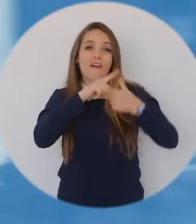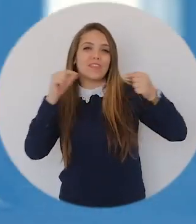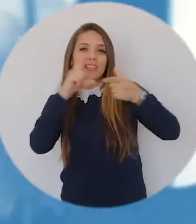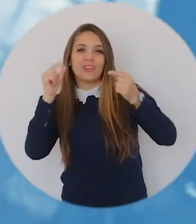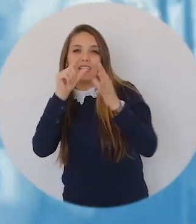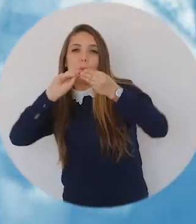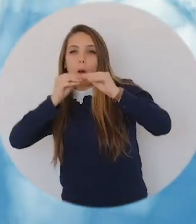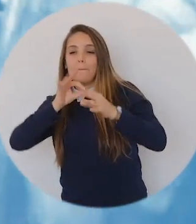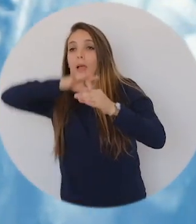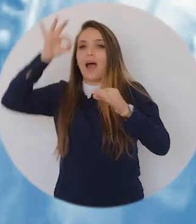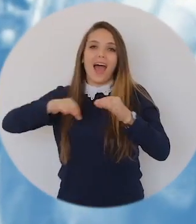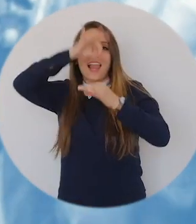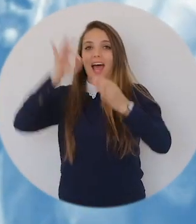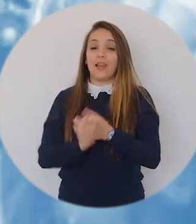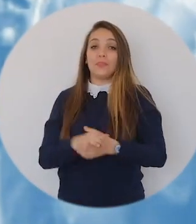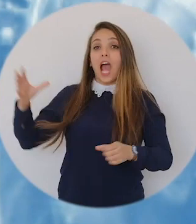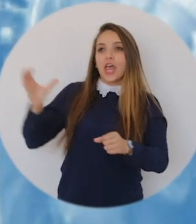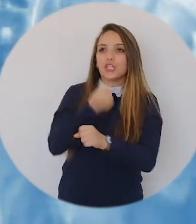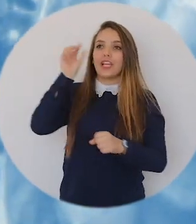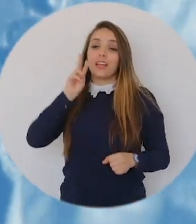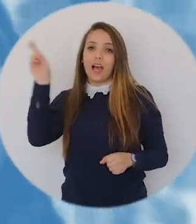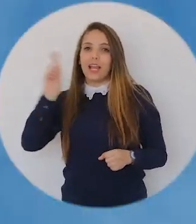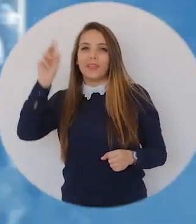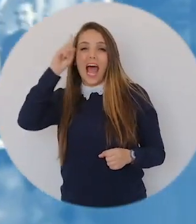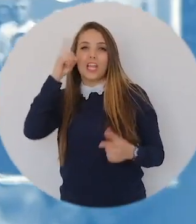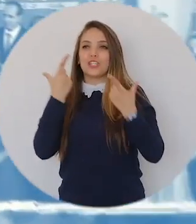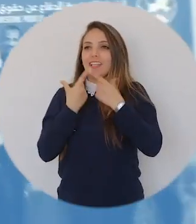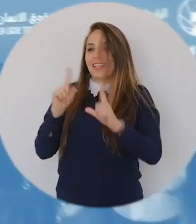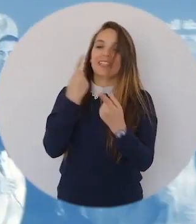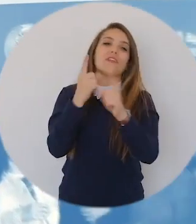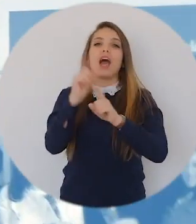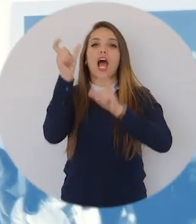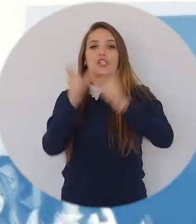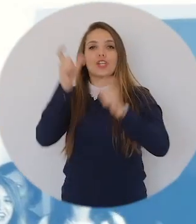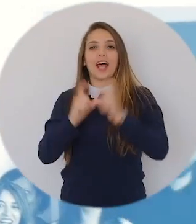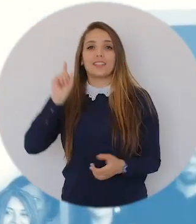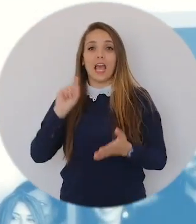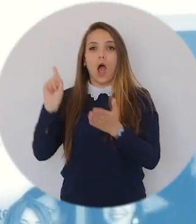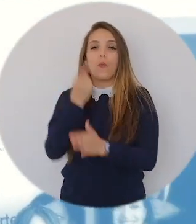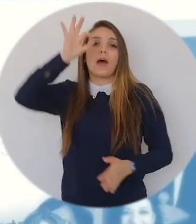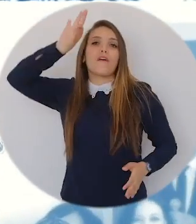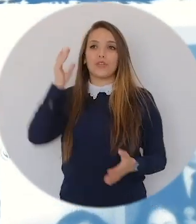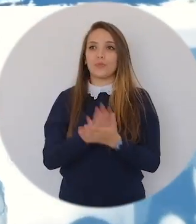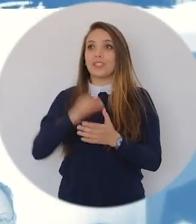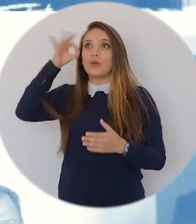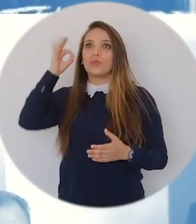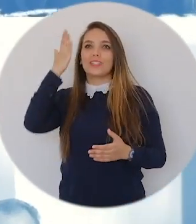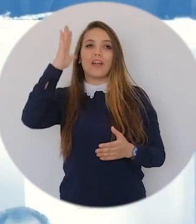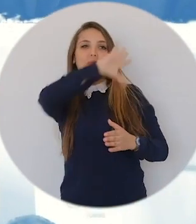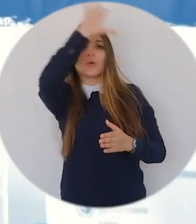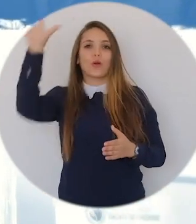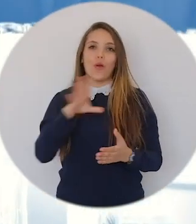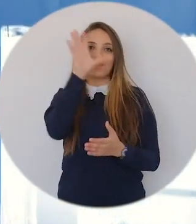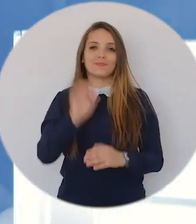خرجت بلادنا من أزمتها ونجاح هذا خلى الرابطة تتحصل على جائسة نوبل للسلام مع شركائنا وهكا دخلت التجربة التونسية للتاريخ وزيت